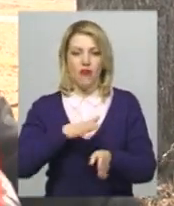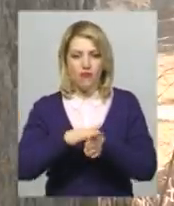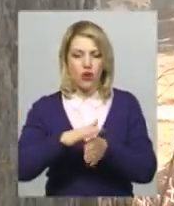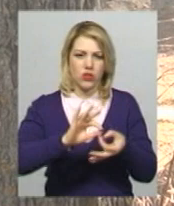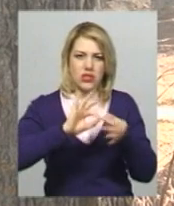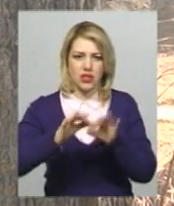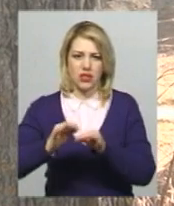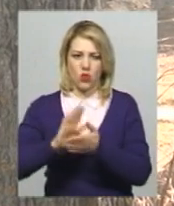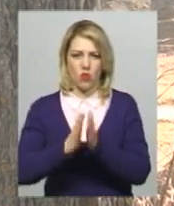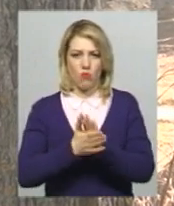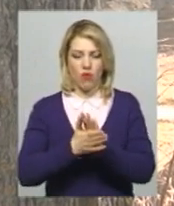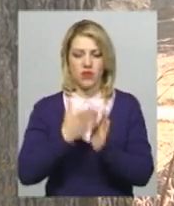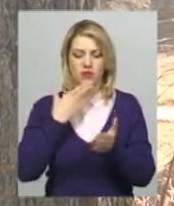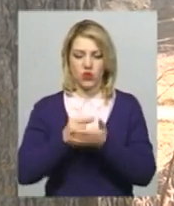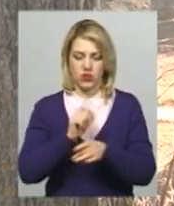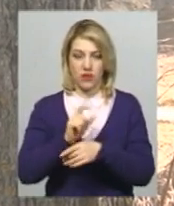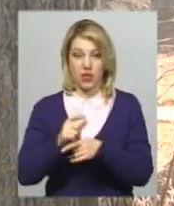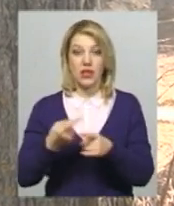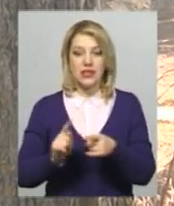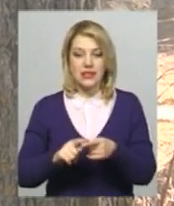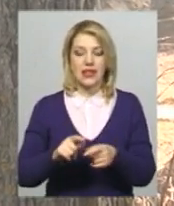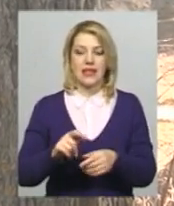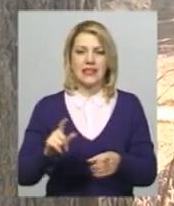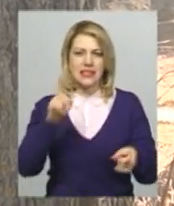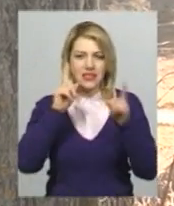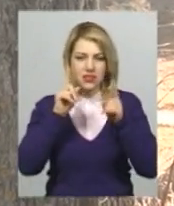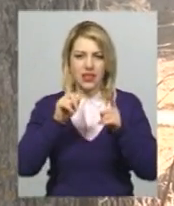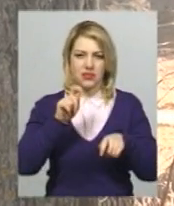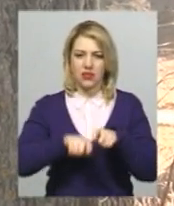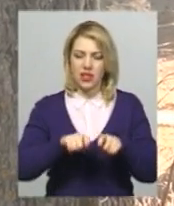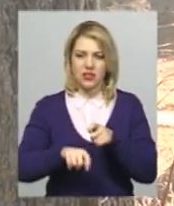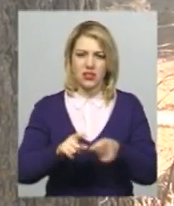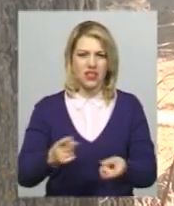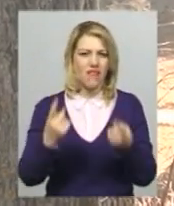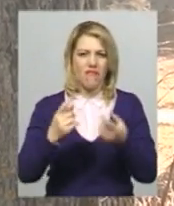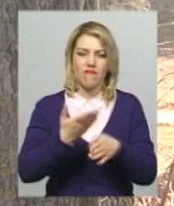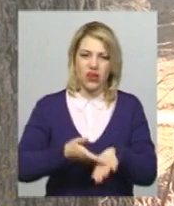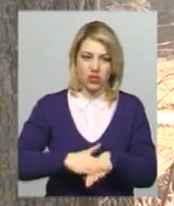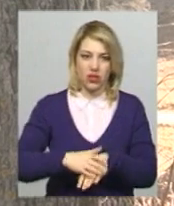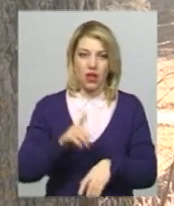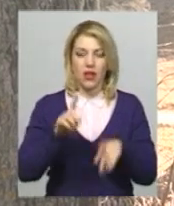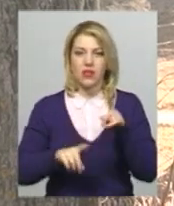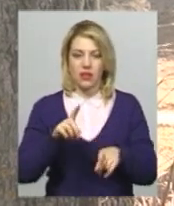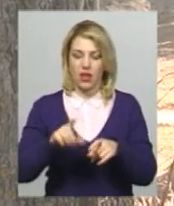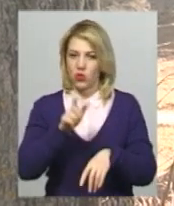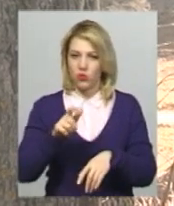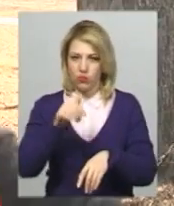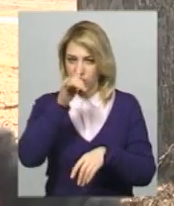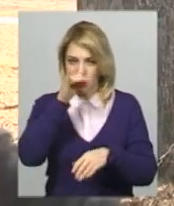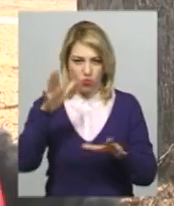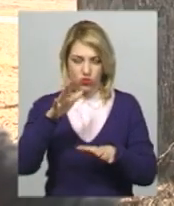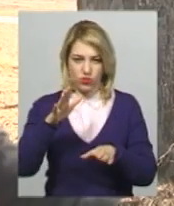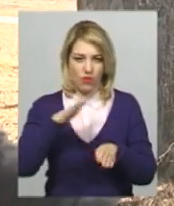свої завдання. Кожен військовослужбовець здає цей стрес-тест. Він, звичайно, важкий і деякі військовослужбовці можуть не вкластися в даний час.